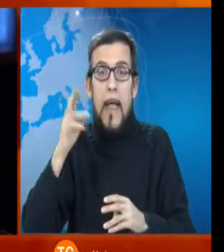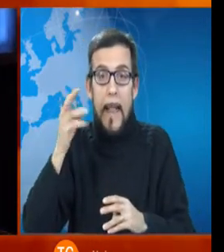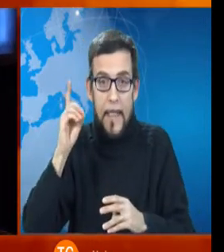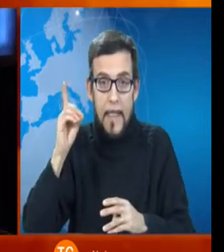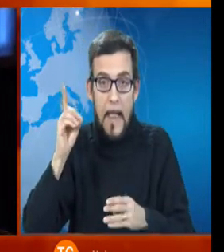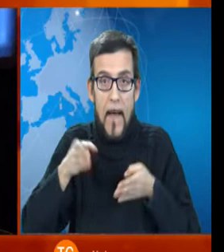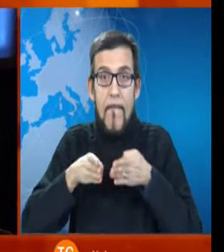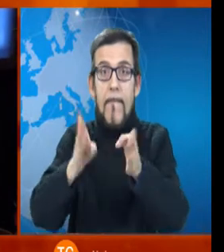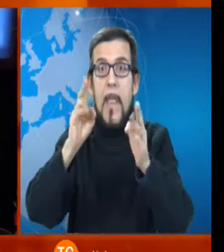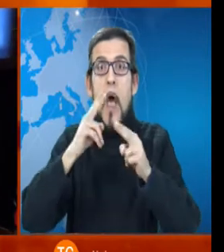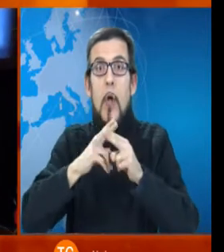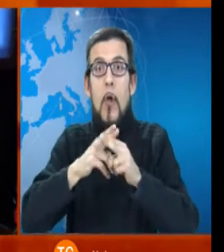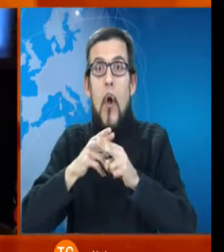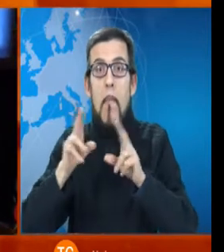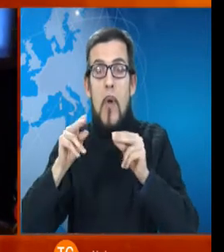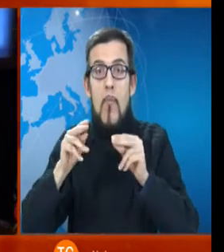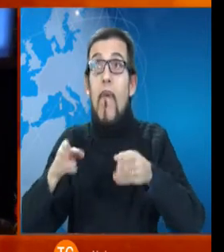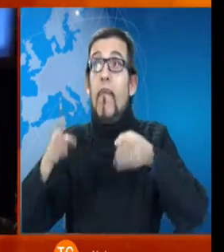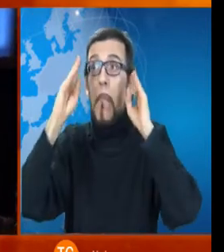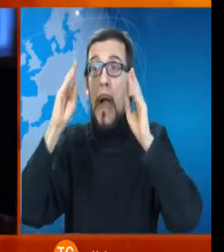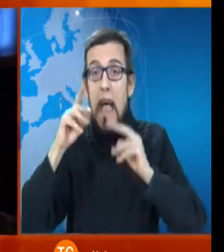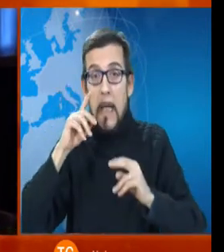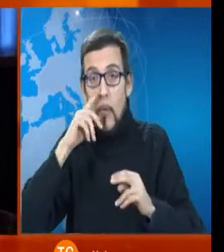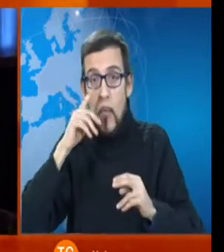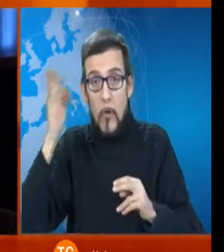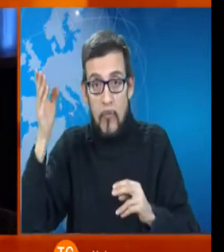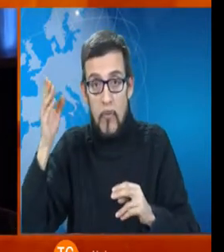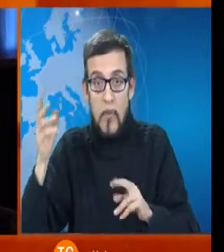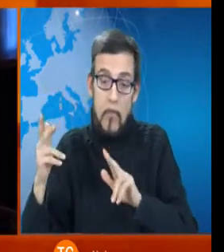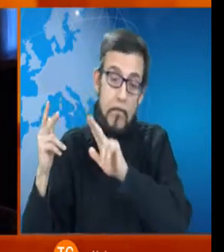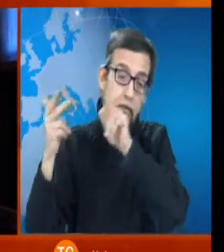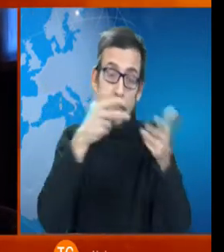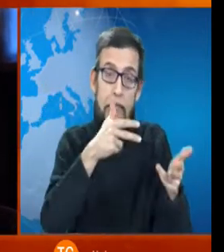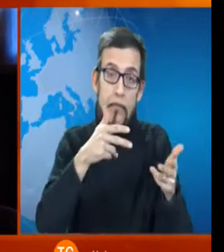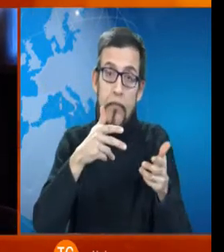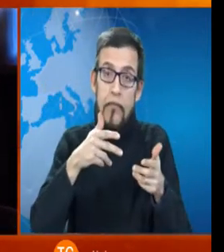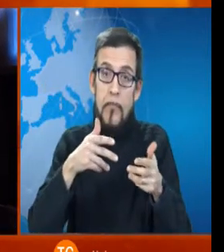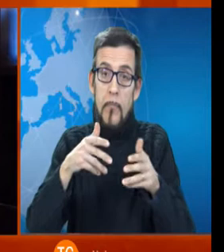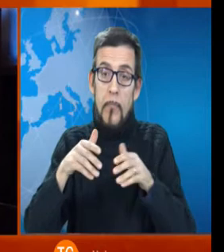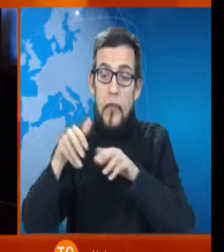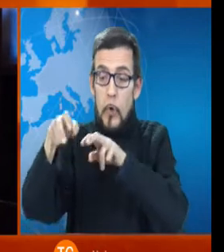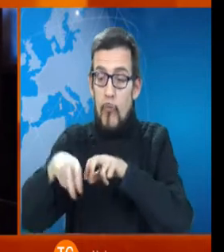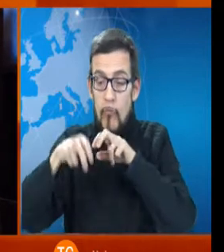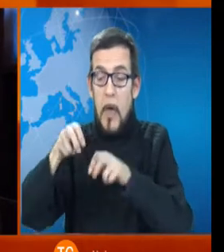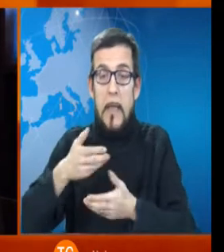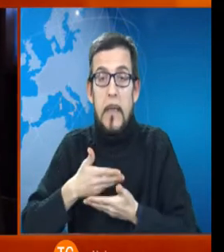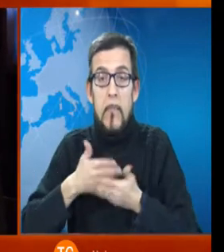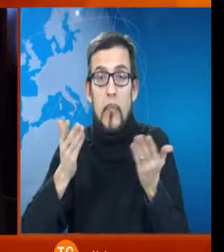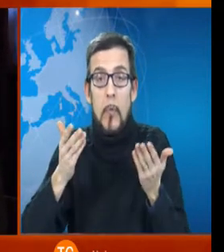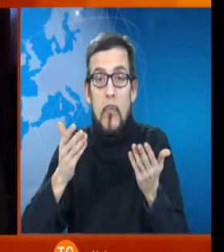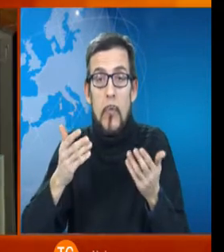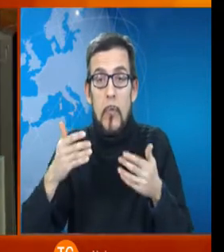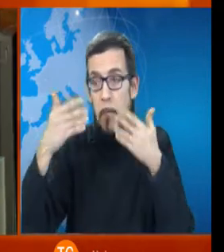nuovo palazzo del municipio verrà poi trasferita ai giardini pubblici e dopodiché finalmente